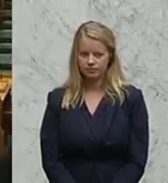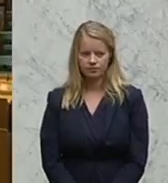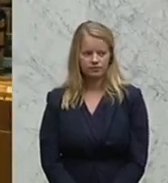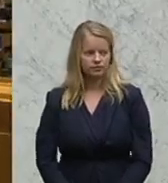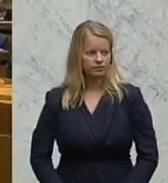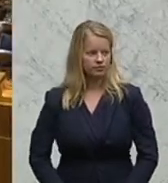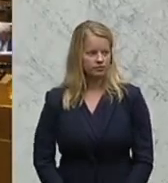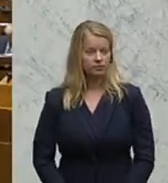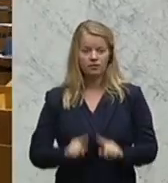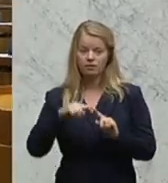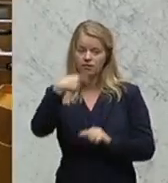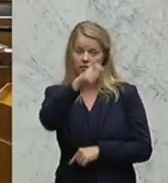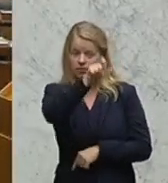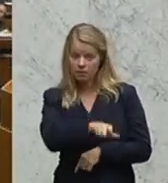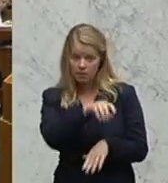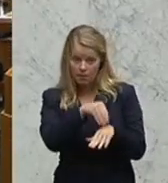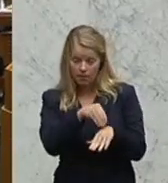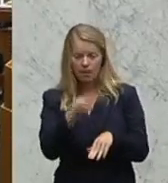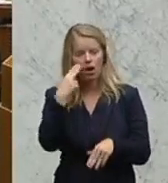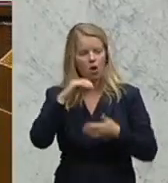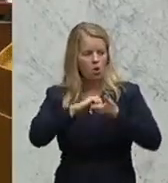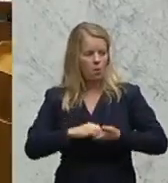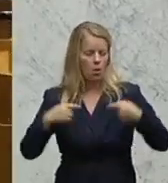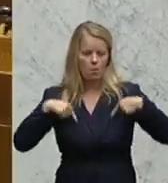ÖVP. Das Paket enthalte strenge Auflagen und Kontrollen.